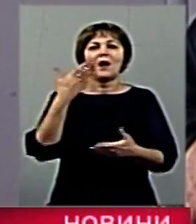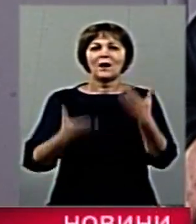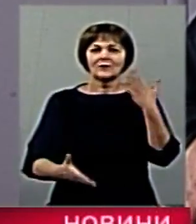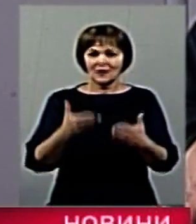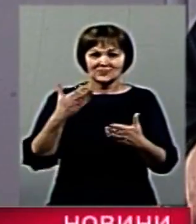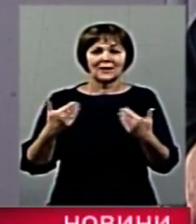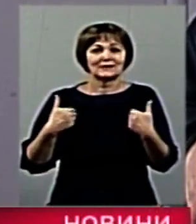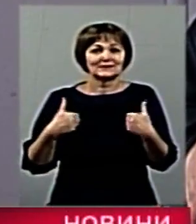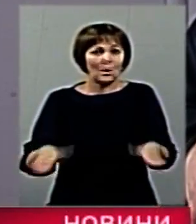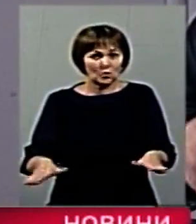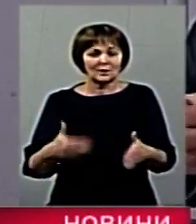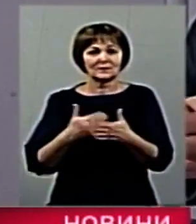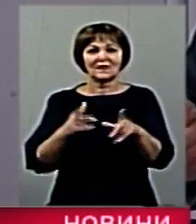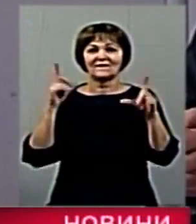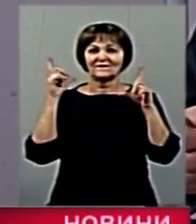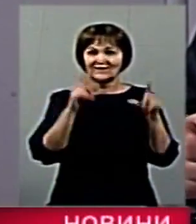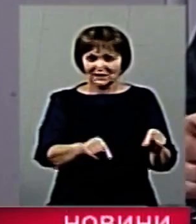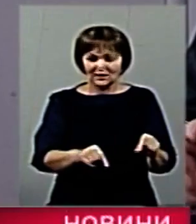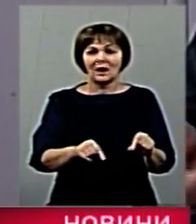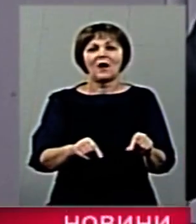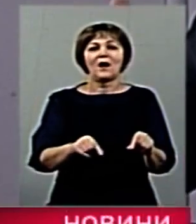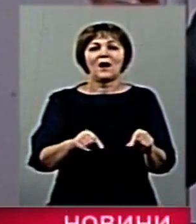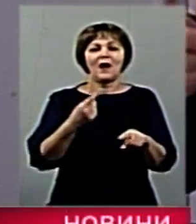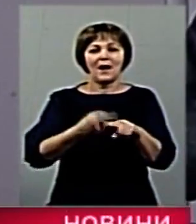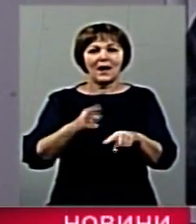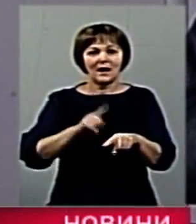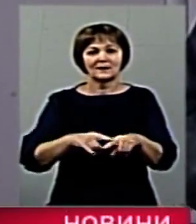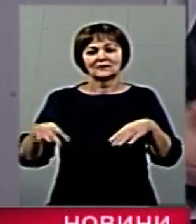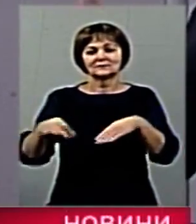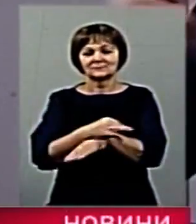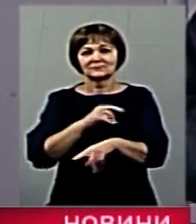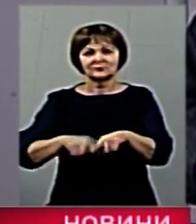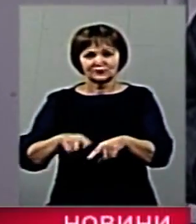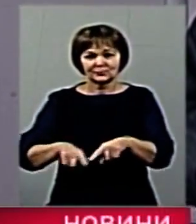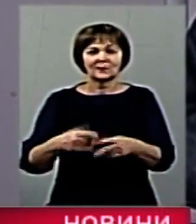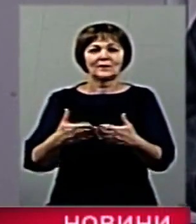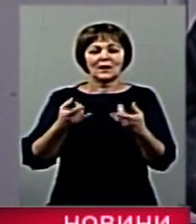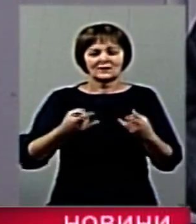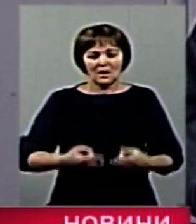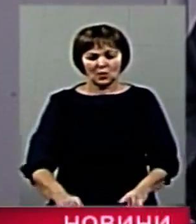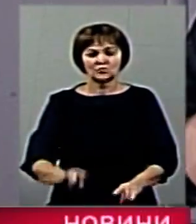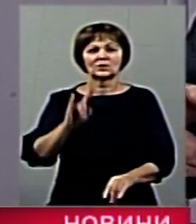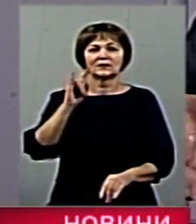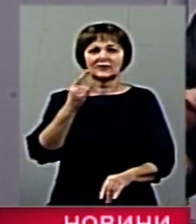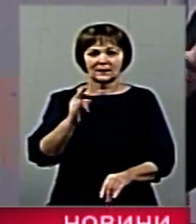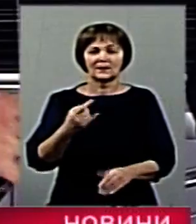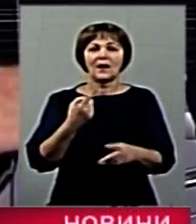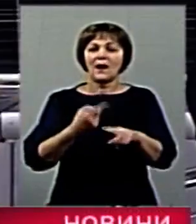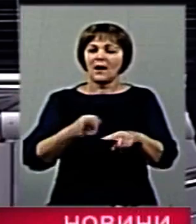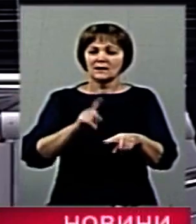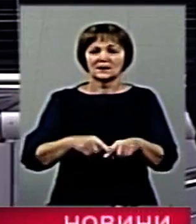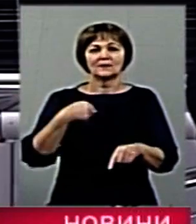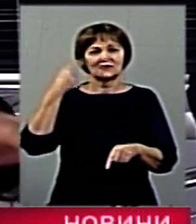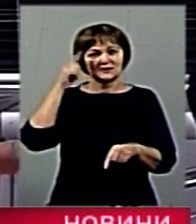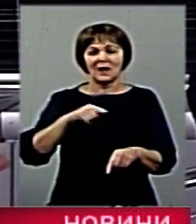вивезення, а які були, скажімо, способи уникнення? Це одруження, це народження дитини, але це,